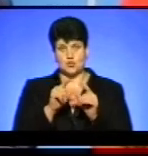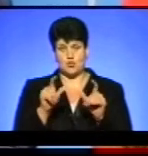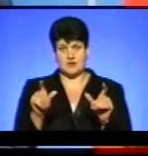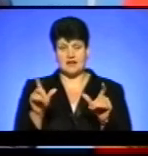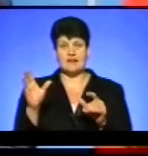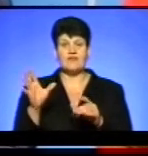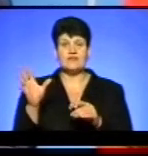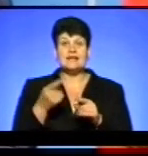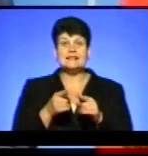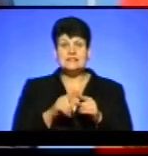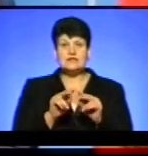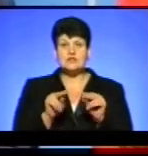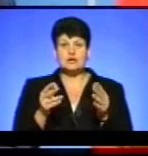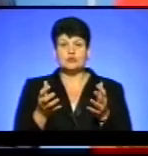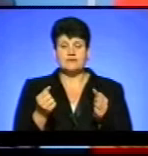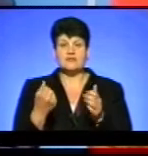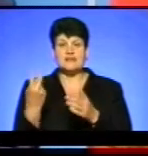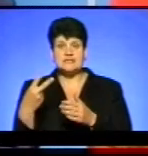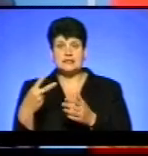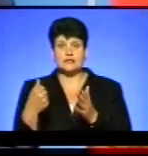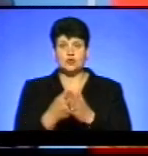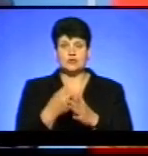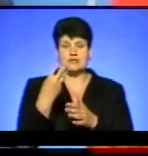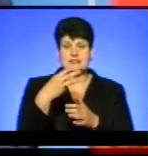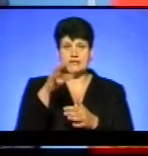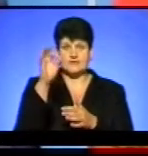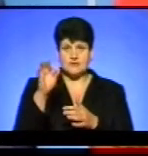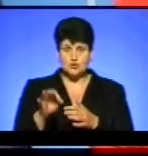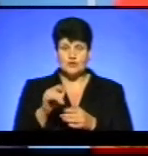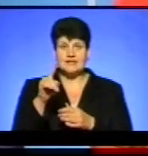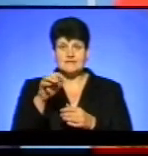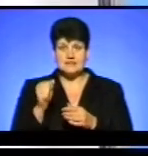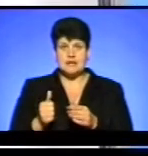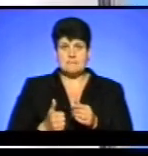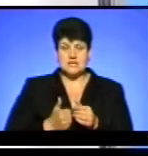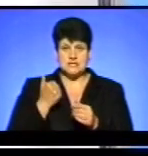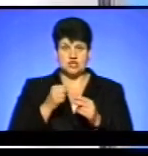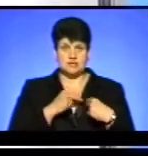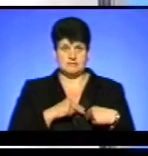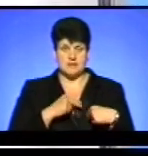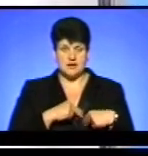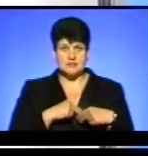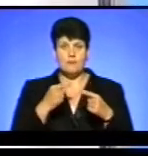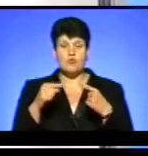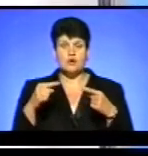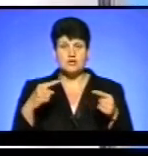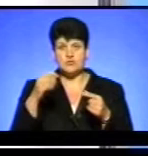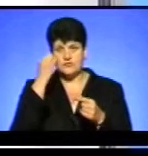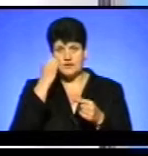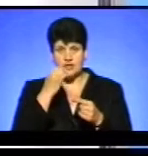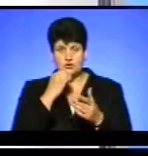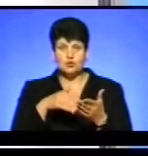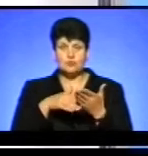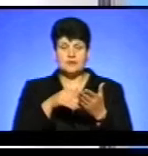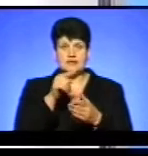Ці вчителі отримують від 20% до 30% за престижність праці, адже по-іншому віддячити і допомогти